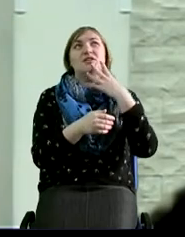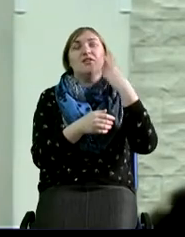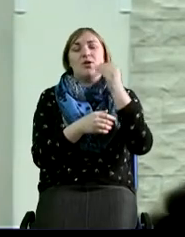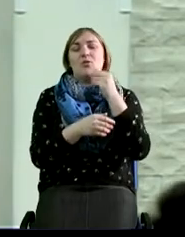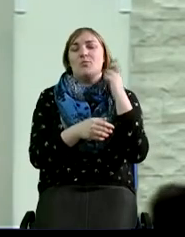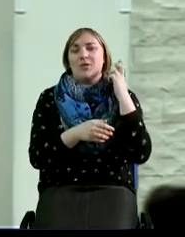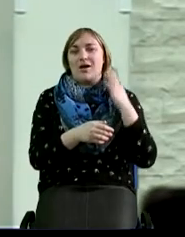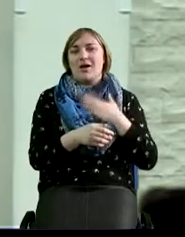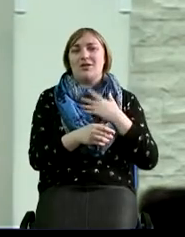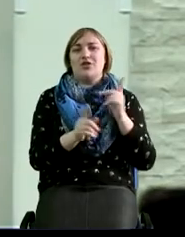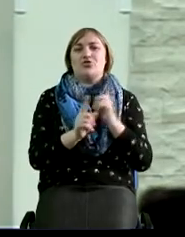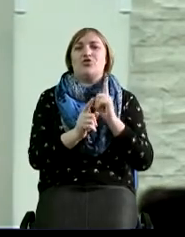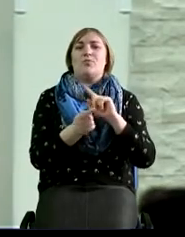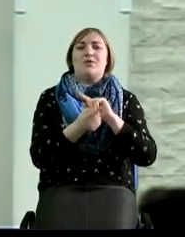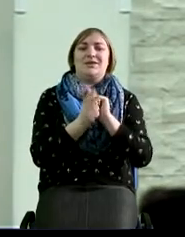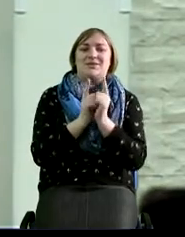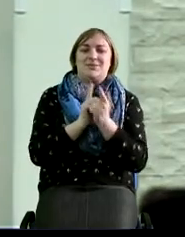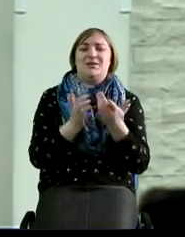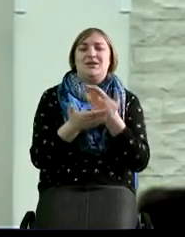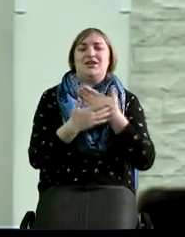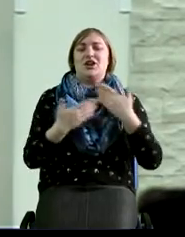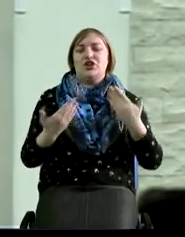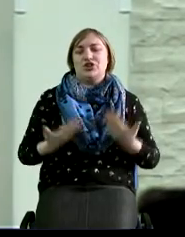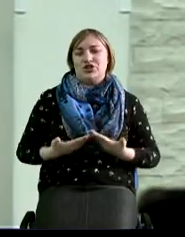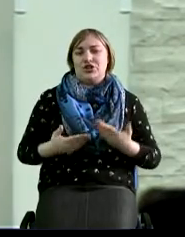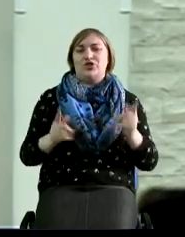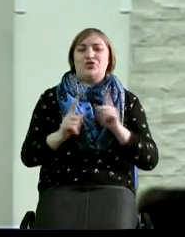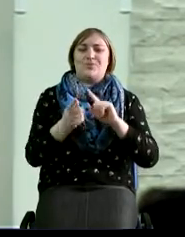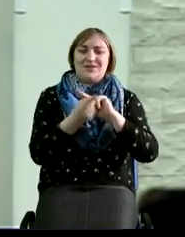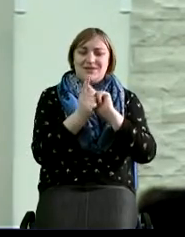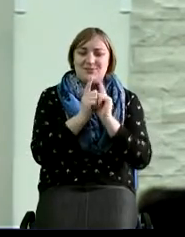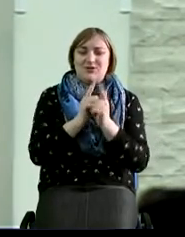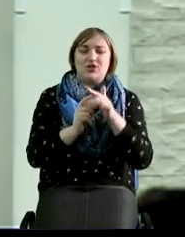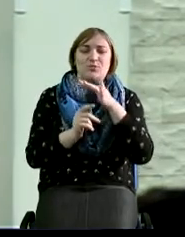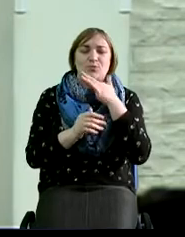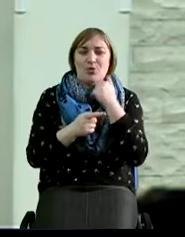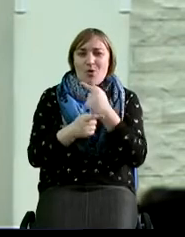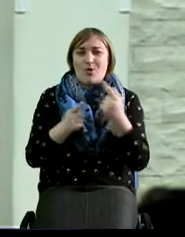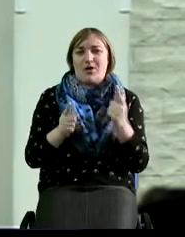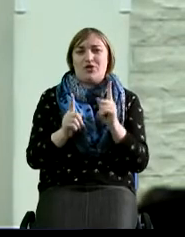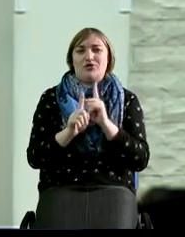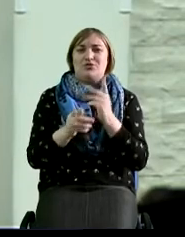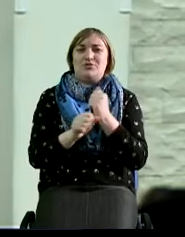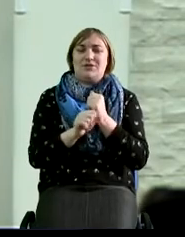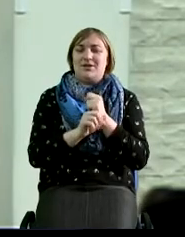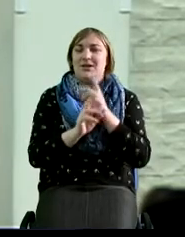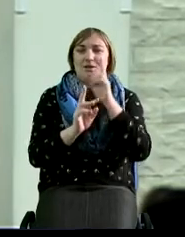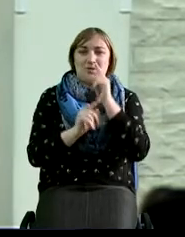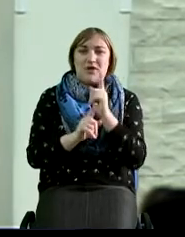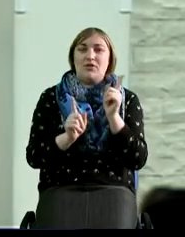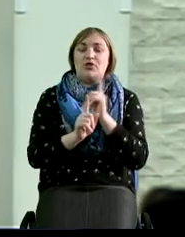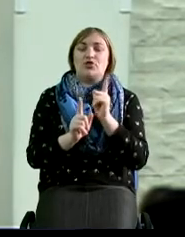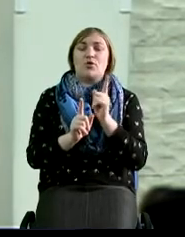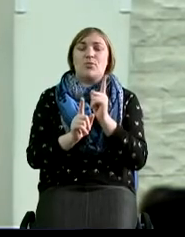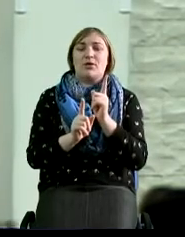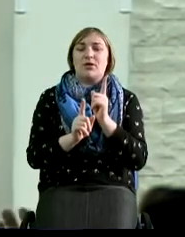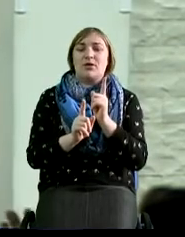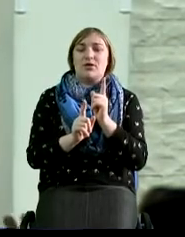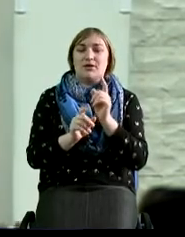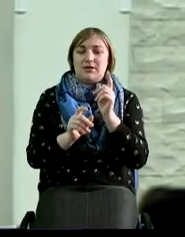для того, чтобы изменились наши жизни, чтобы изменились многие вещи, которые мы делали неправильно, чтобы стали